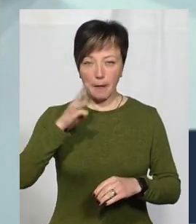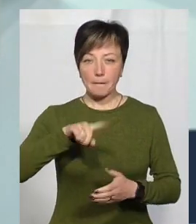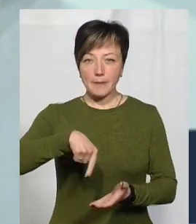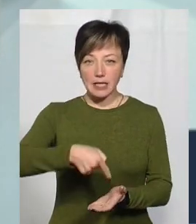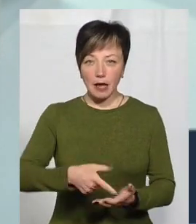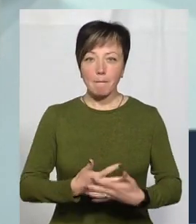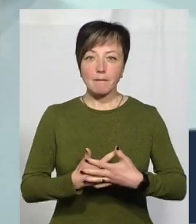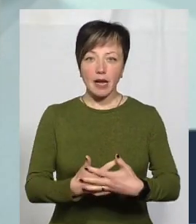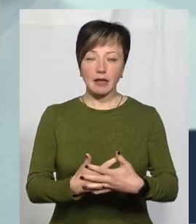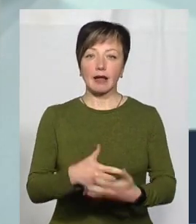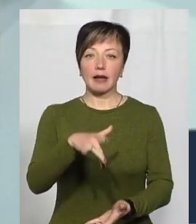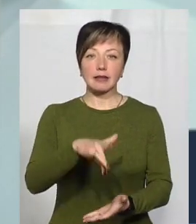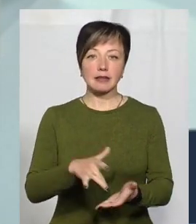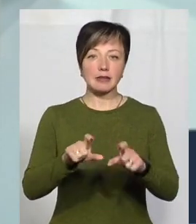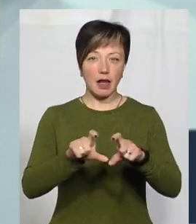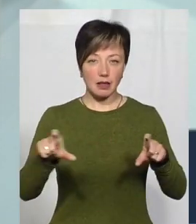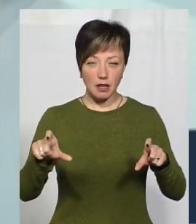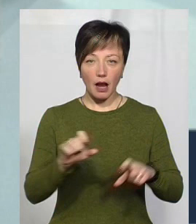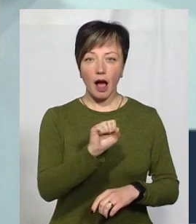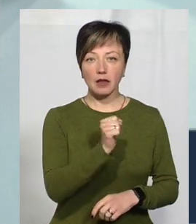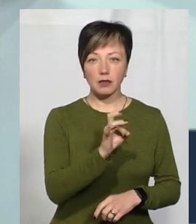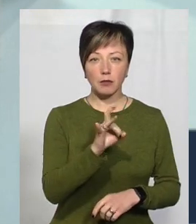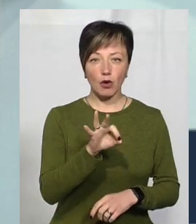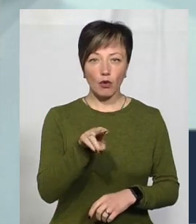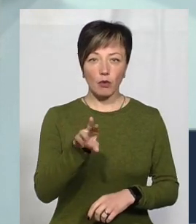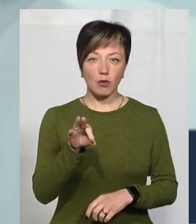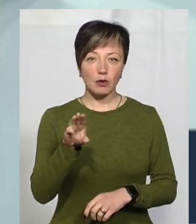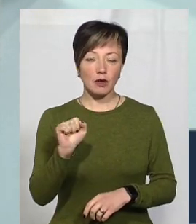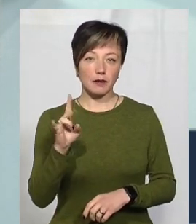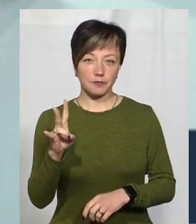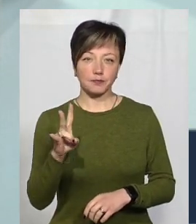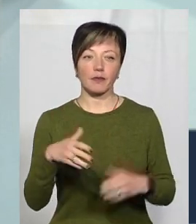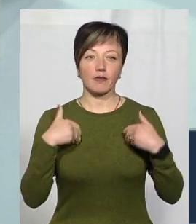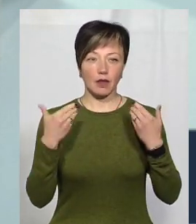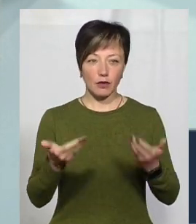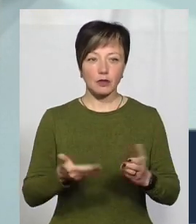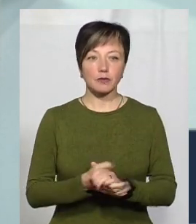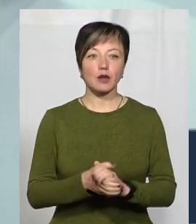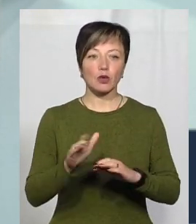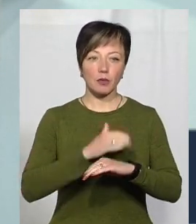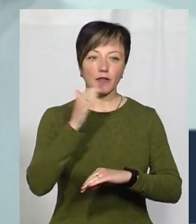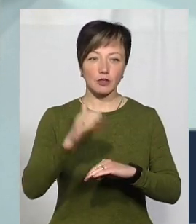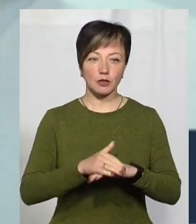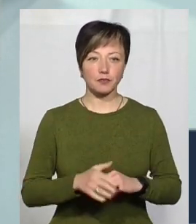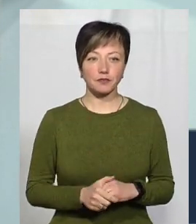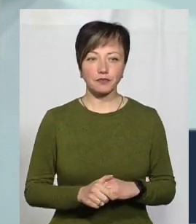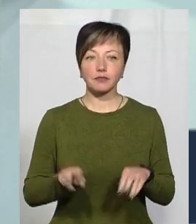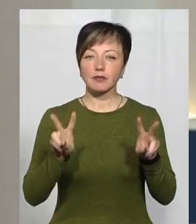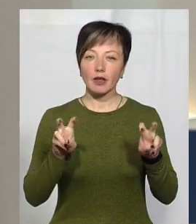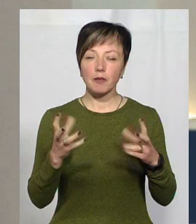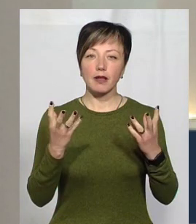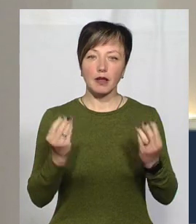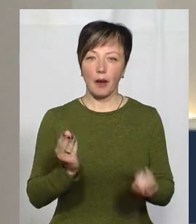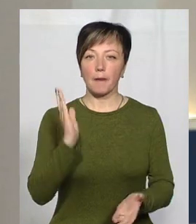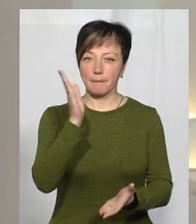міський перинатальний центр» Андрієм Ропотаном. Вітаю вас. Доброго вечора. Тема дня